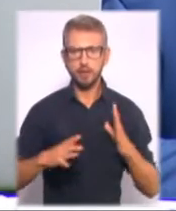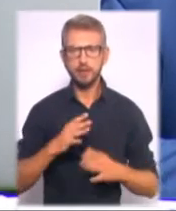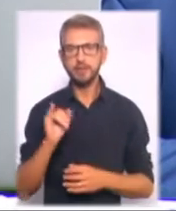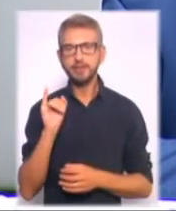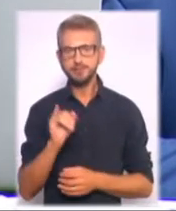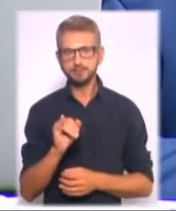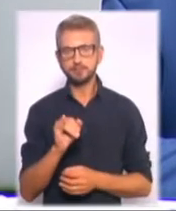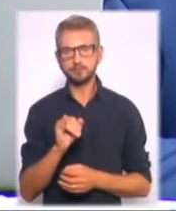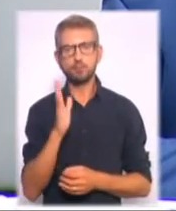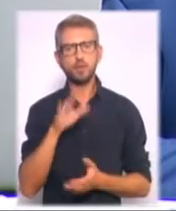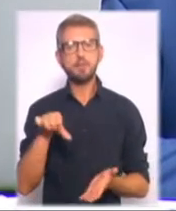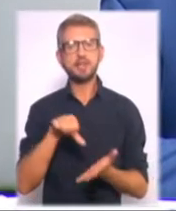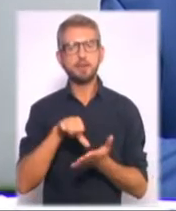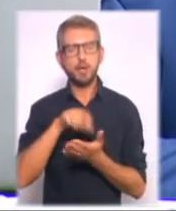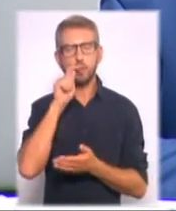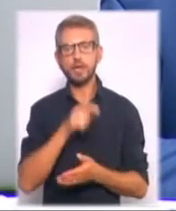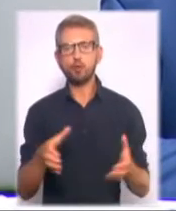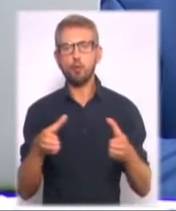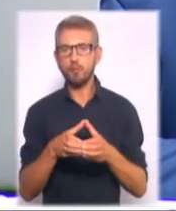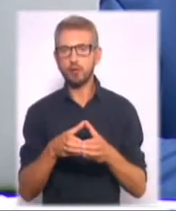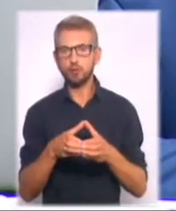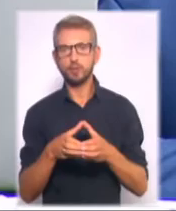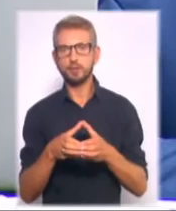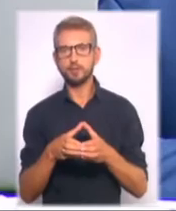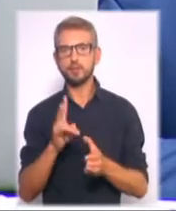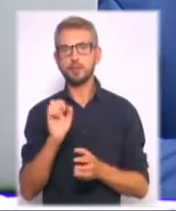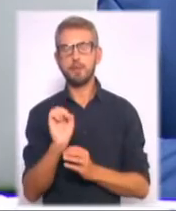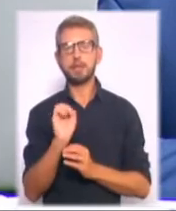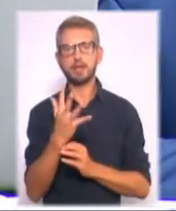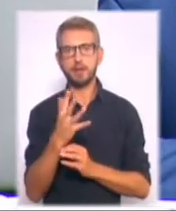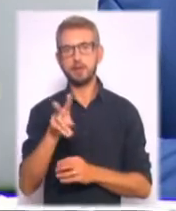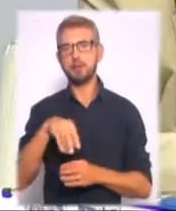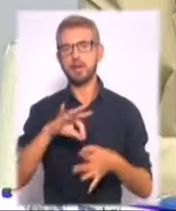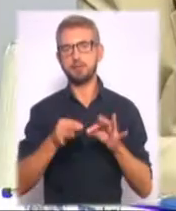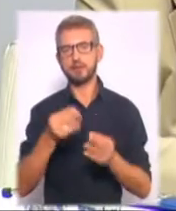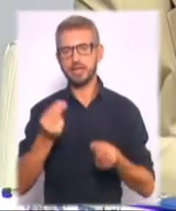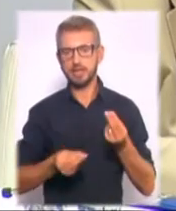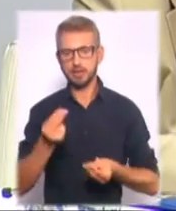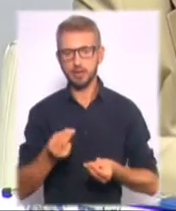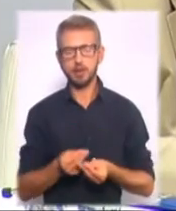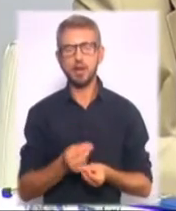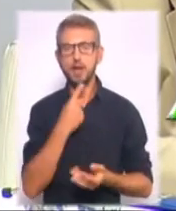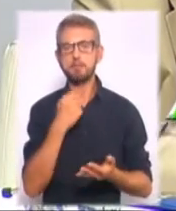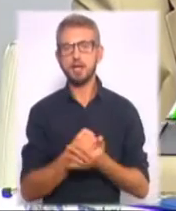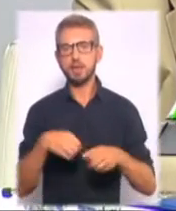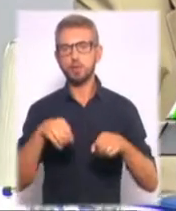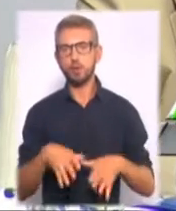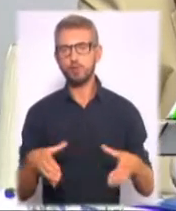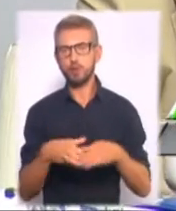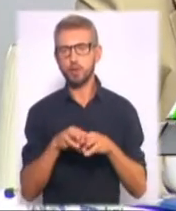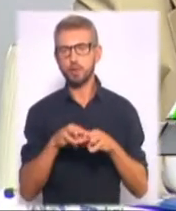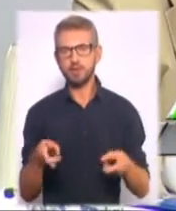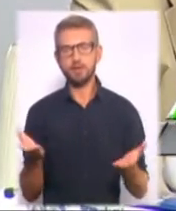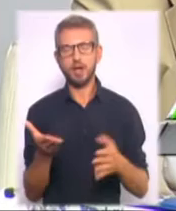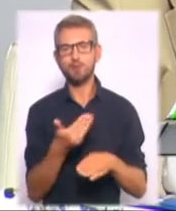представлятиме українську команду на 15-х паралімпійських іграх. Прийняли постанову Кабінету міністрів, яке